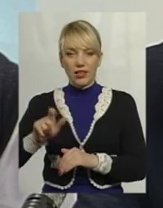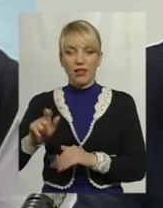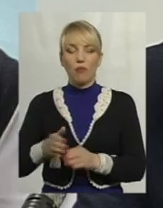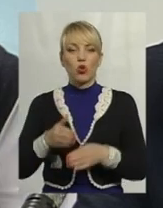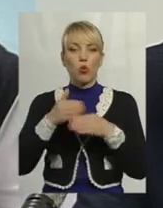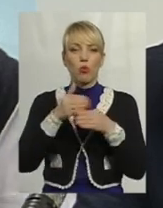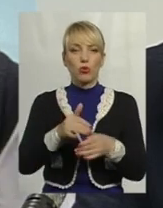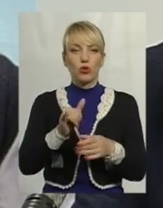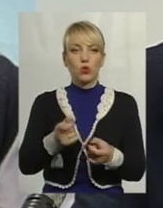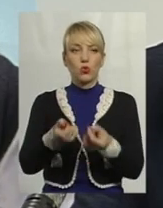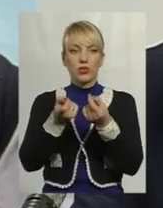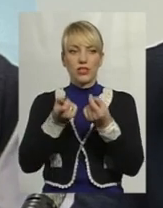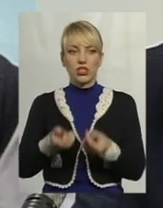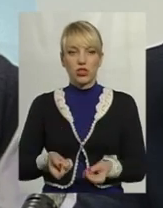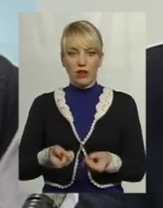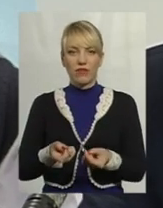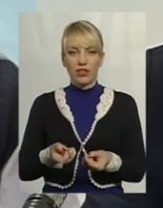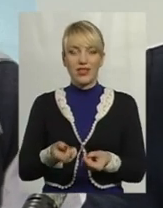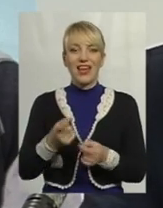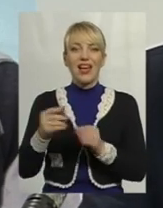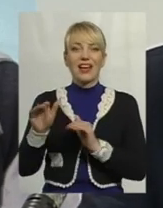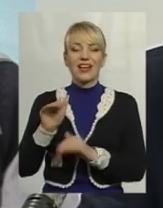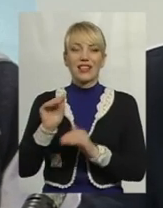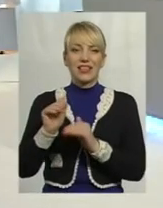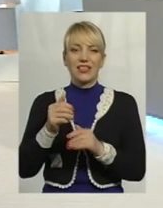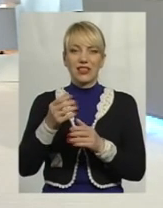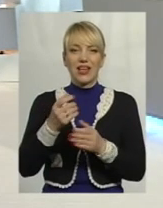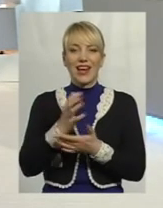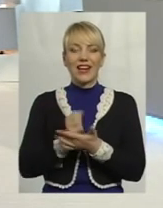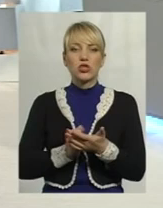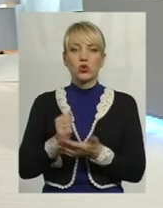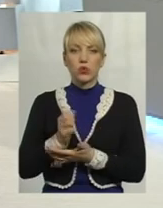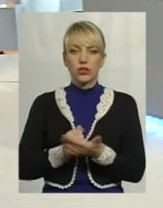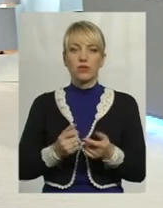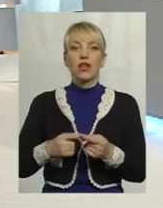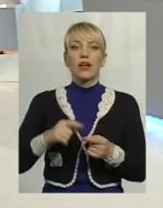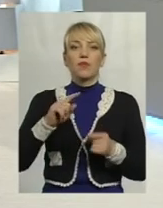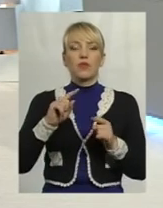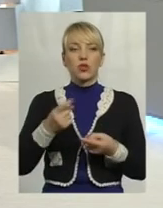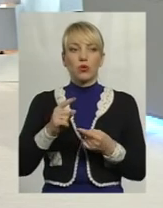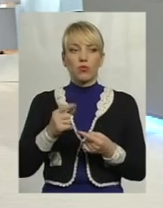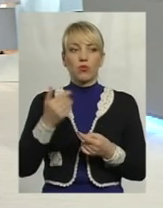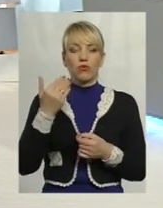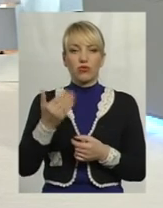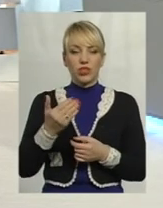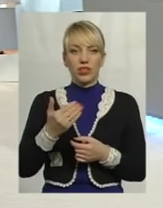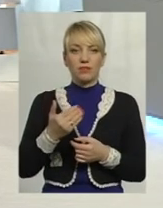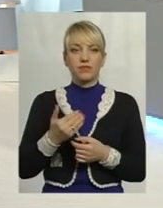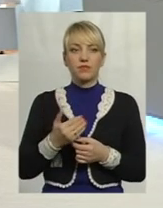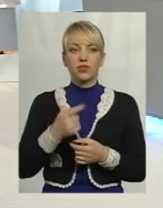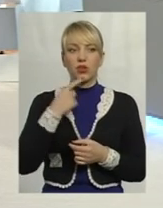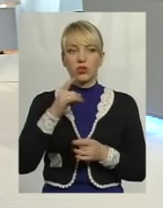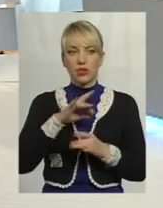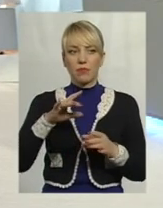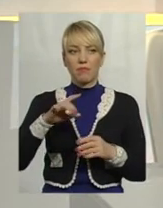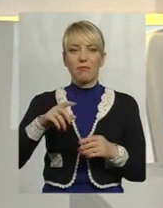даних ресурсів. Чому це важливо залом для України? Ви словив свої думки і президент